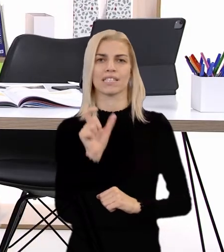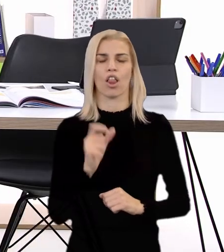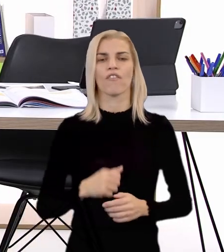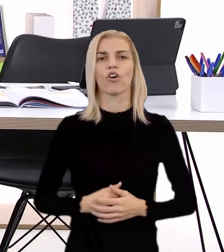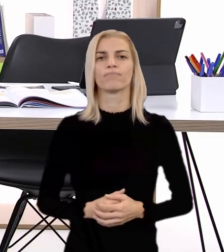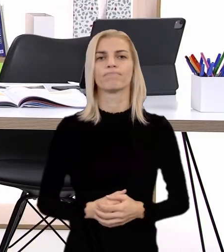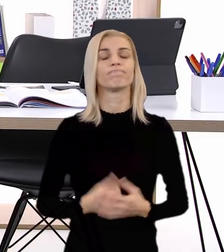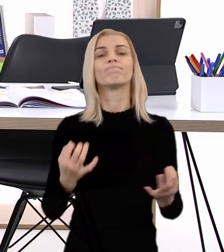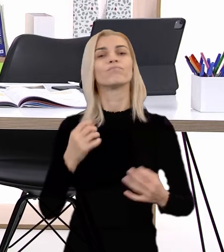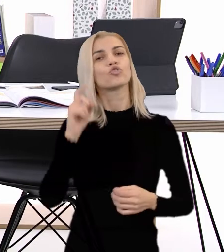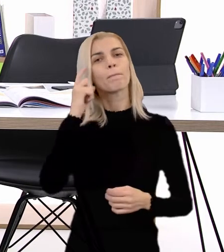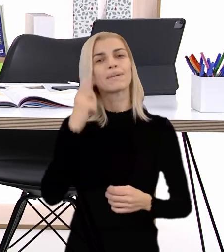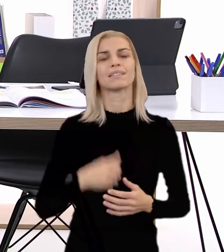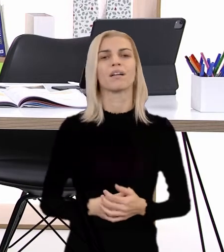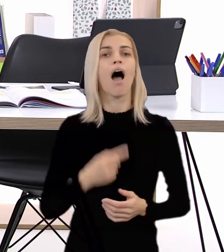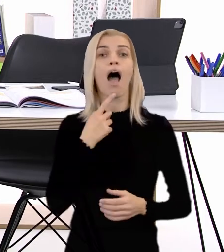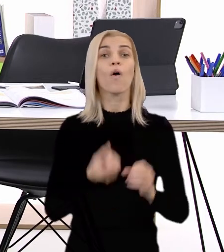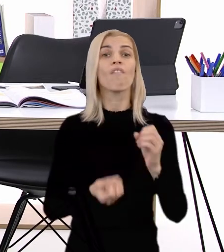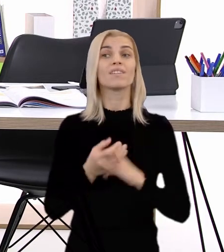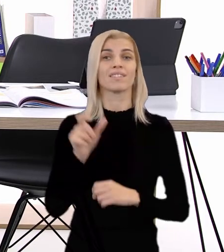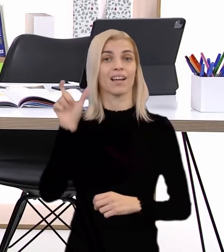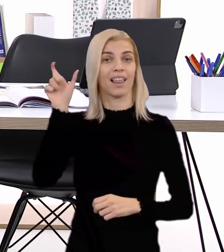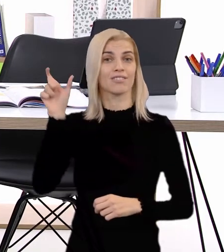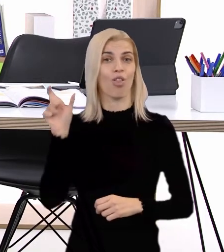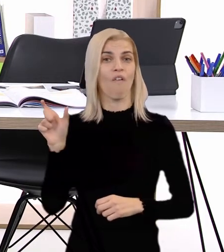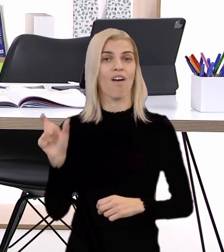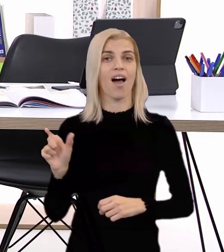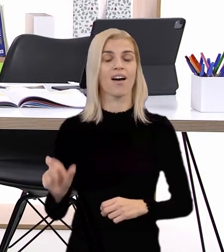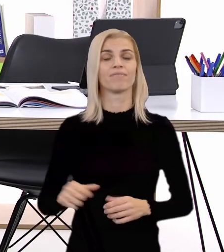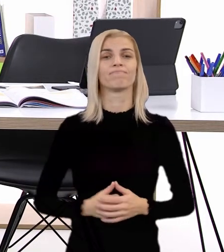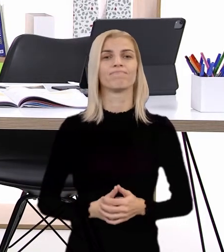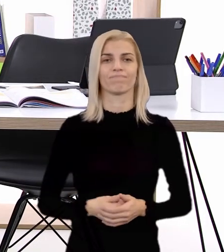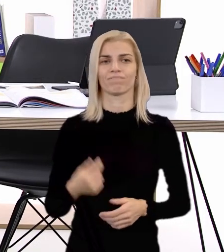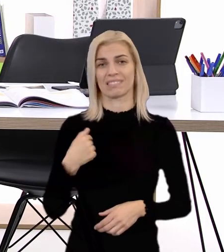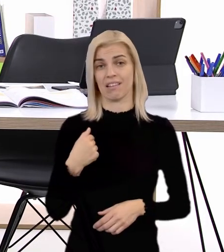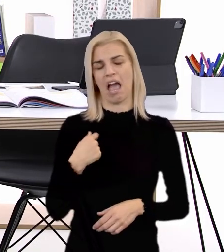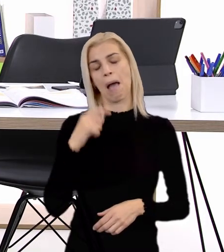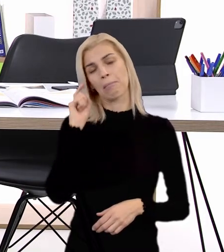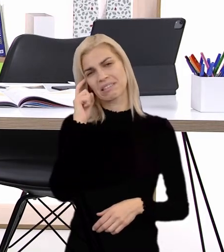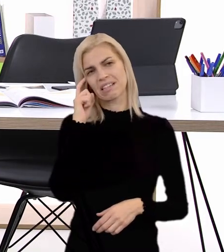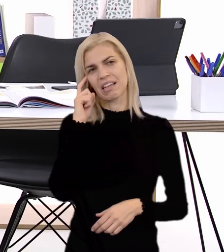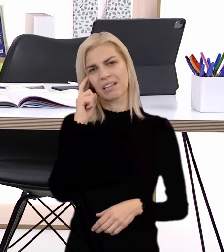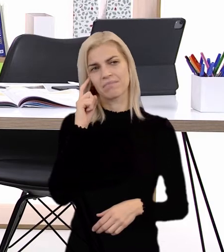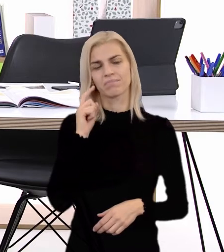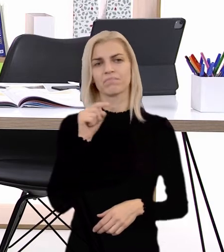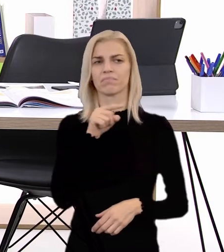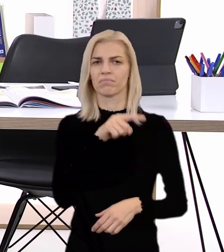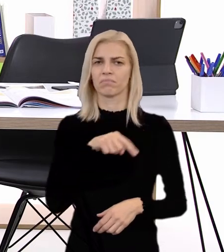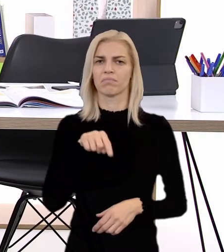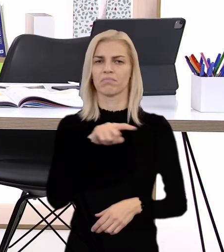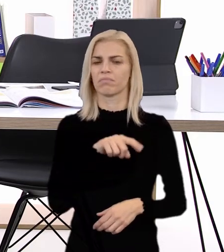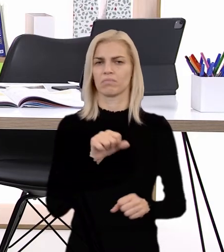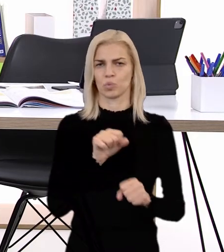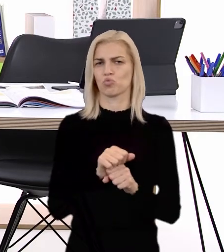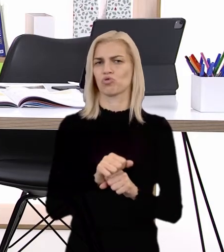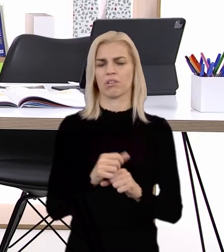Čo myslíte? Ako vznikli tieto slova? Ja osobne si myslím, že by ste to úplne v